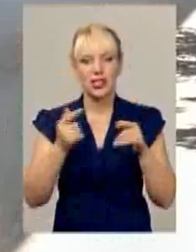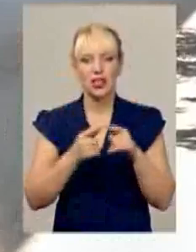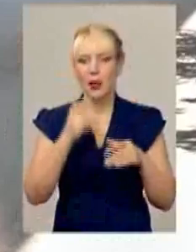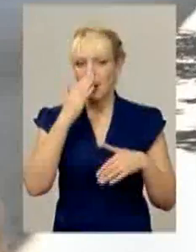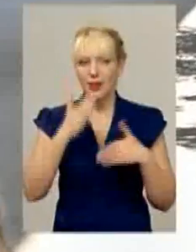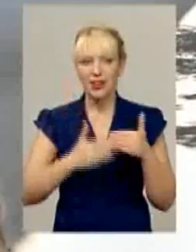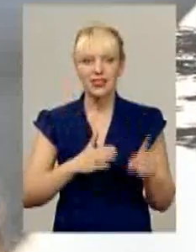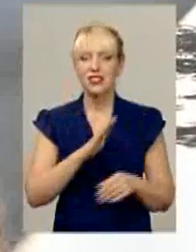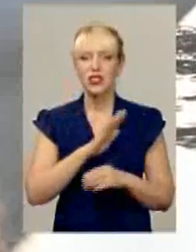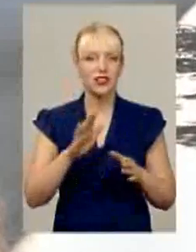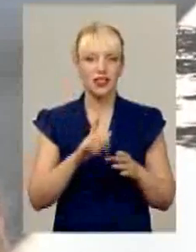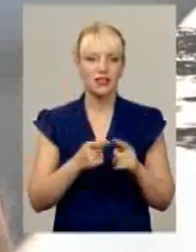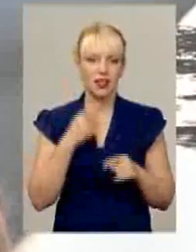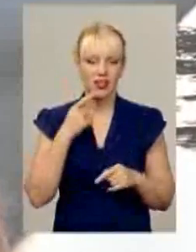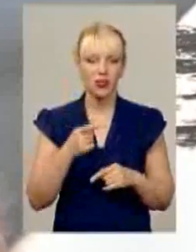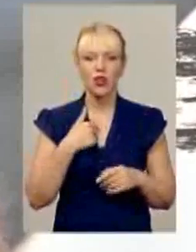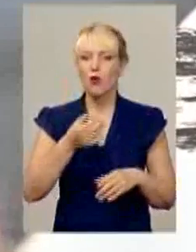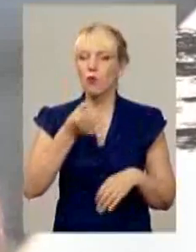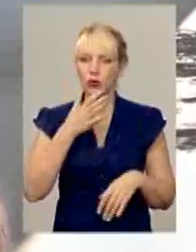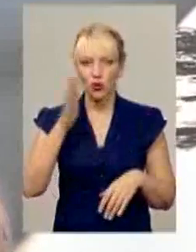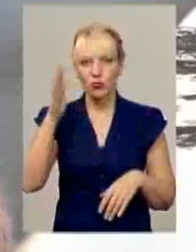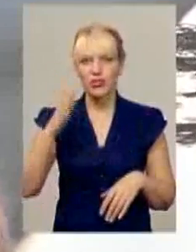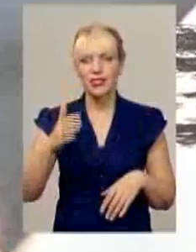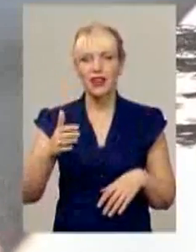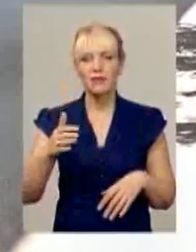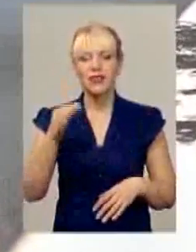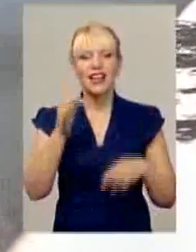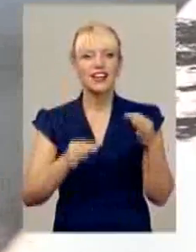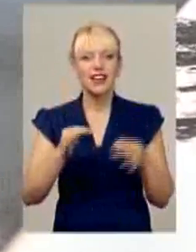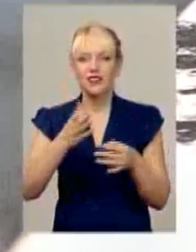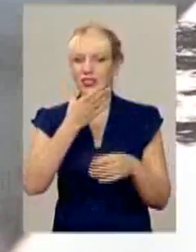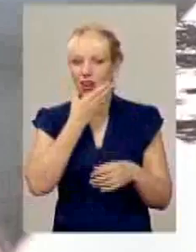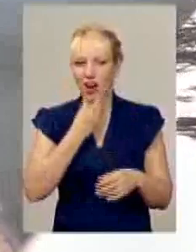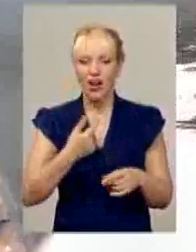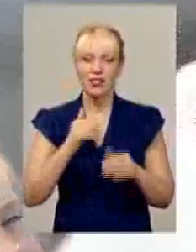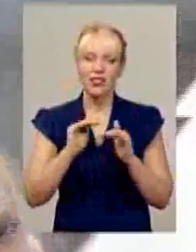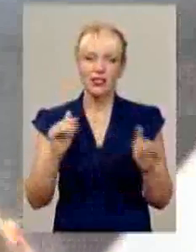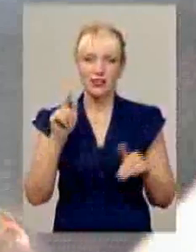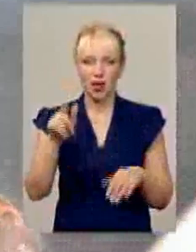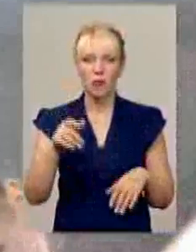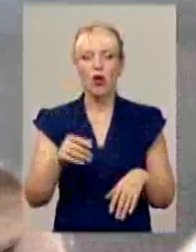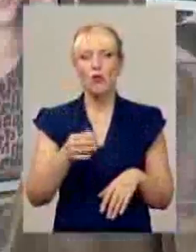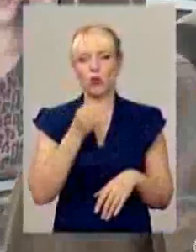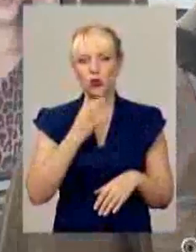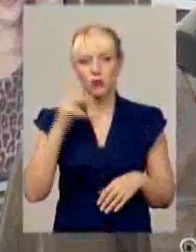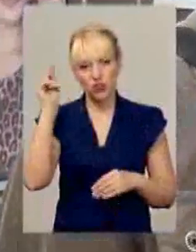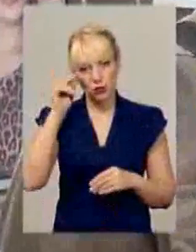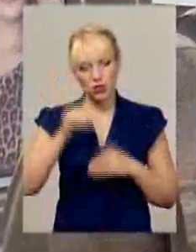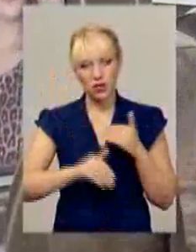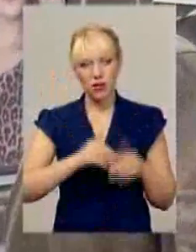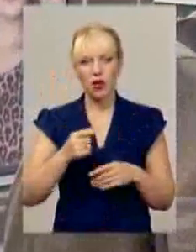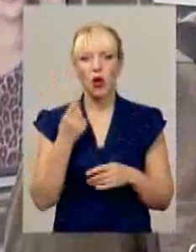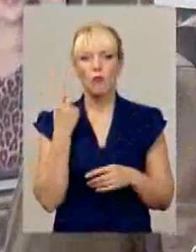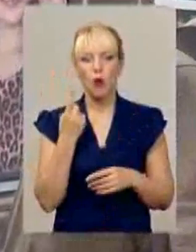Дністрі подобається, дуже кривий, дуже гарний. Діткам дуже подобається, вчимося там плавати. По-перше,